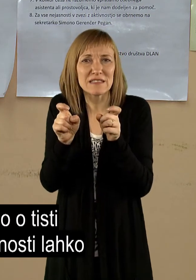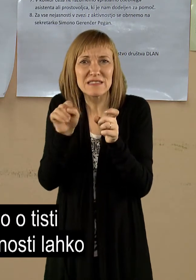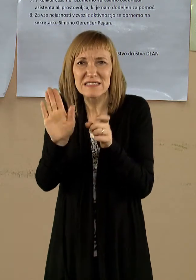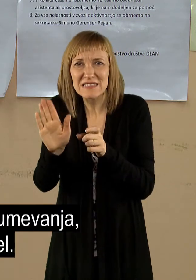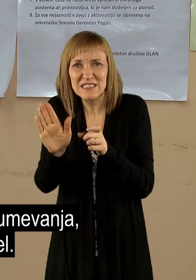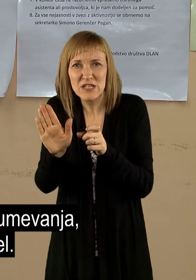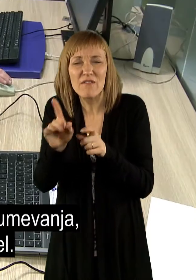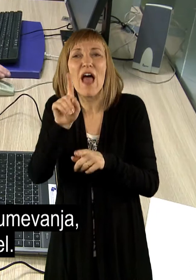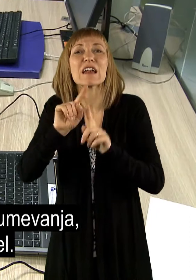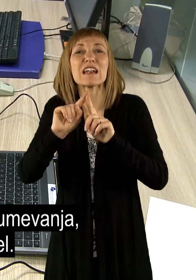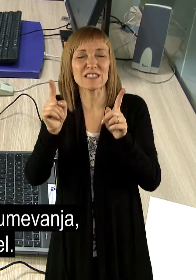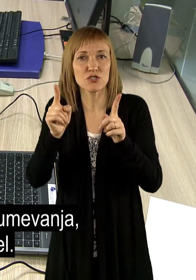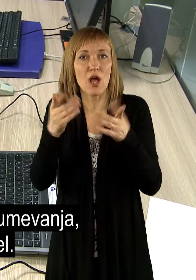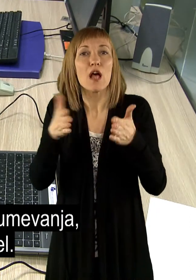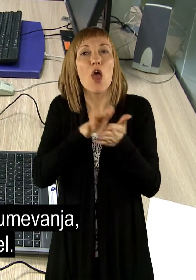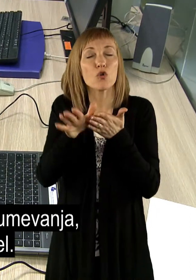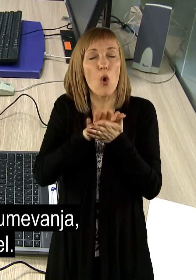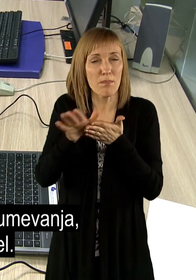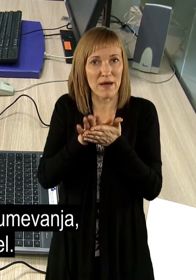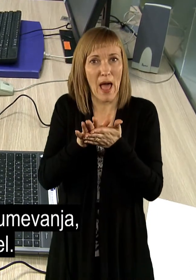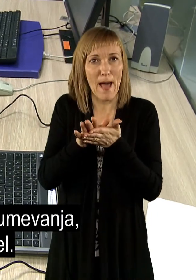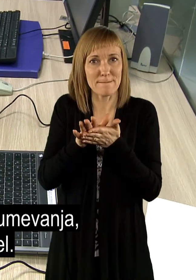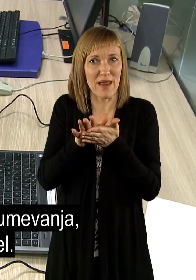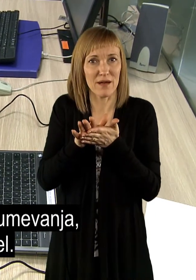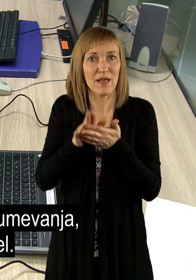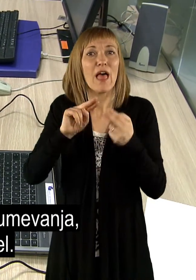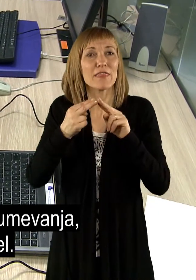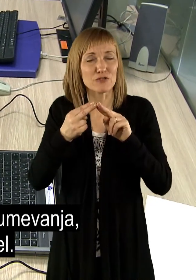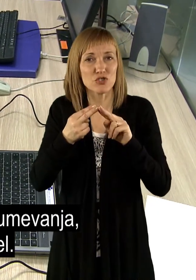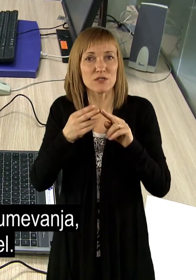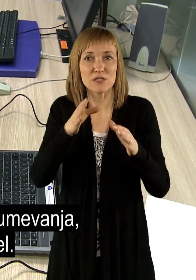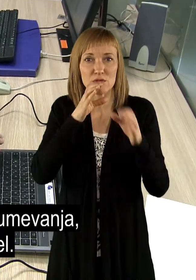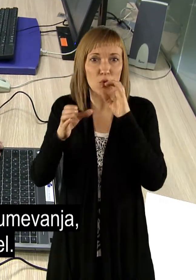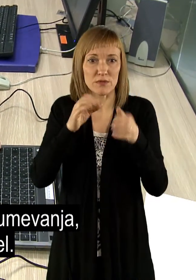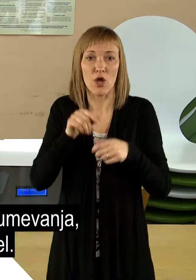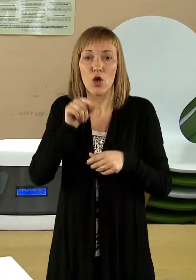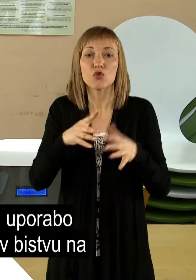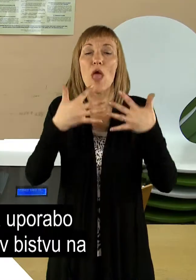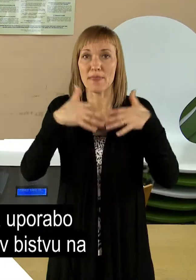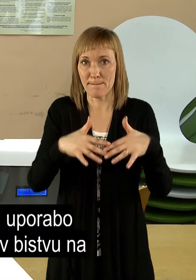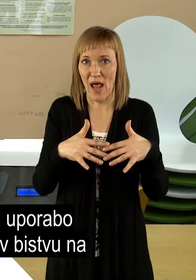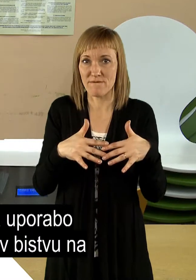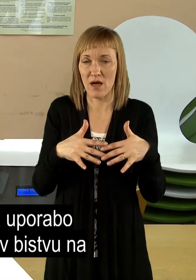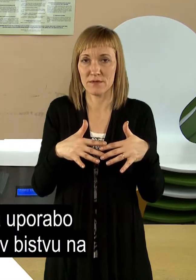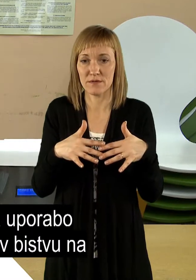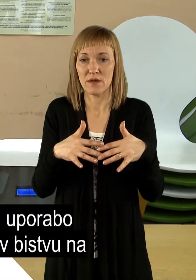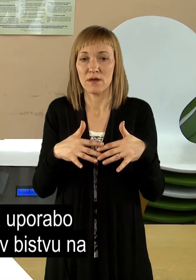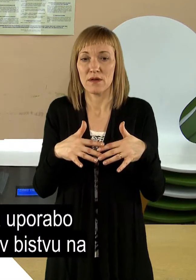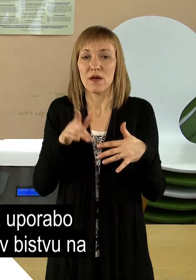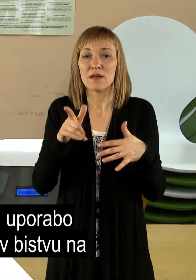lahko uporabljata način sporozumevanja in tisti, ki bi to želel. To je naprava,